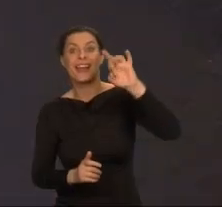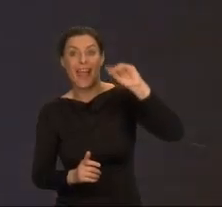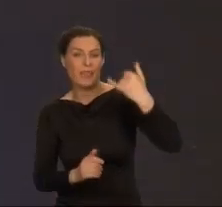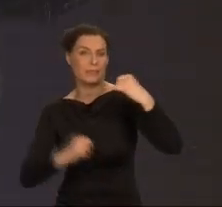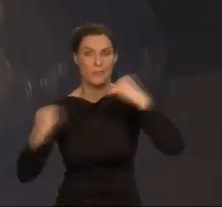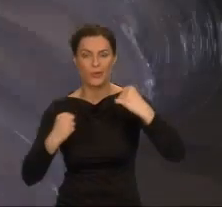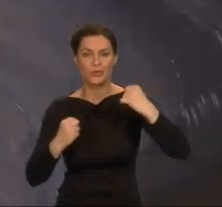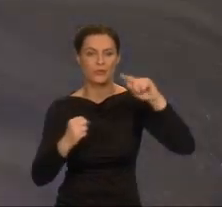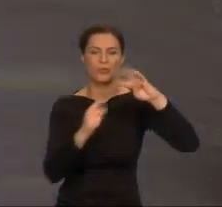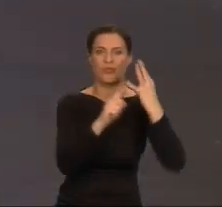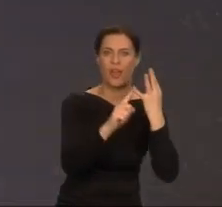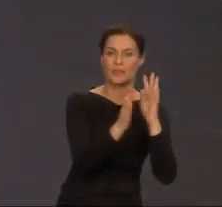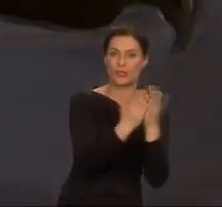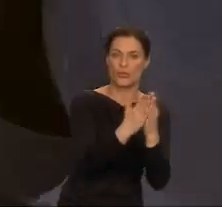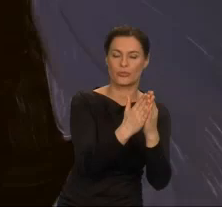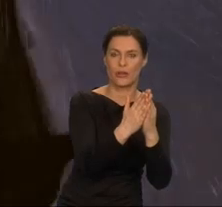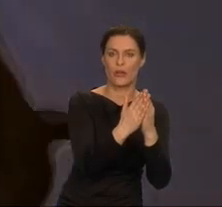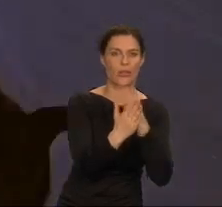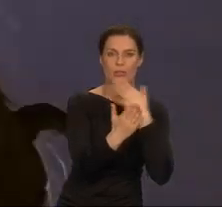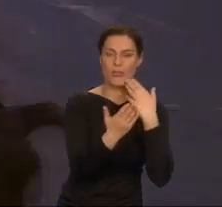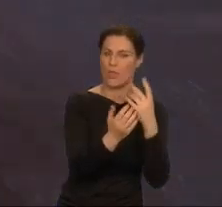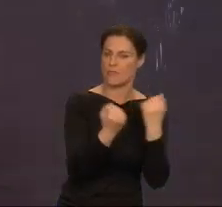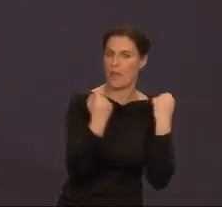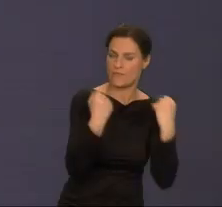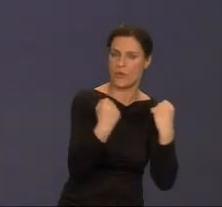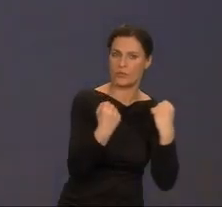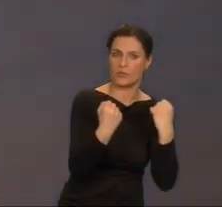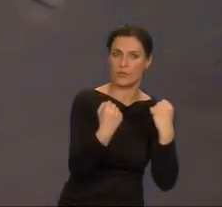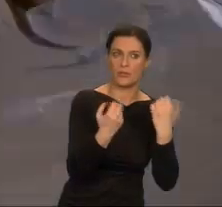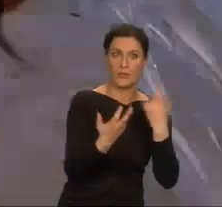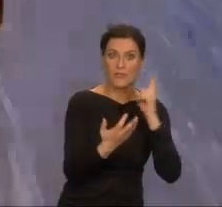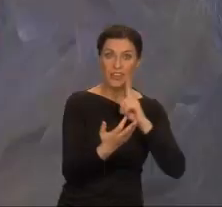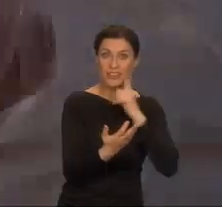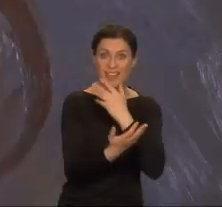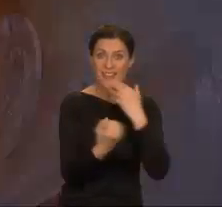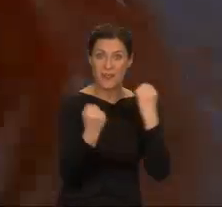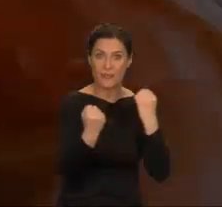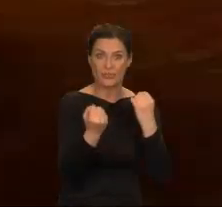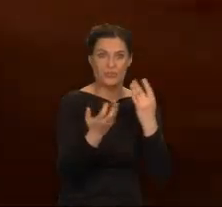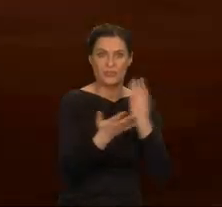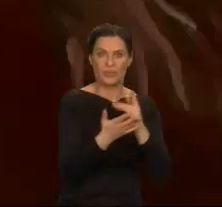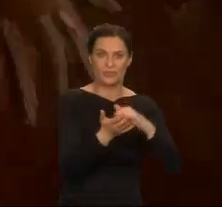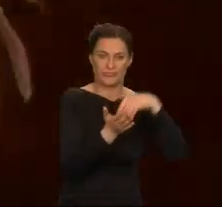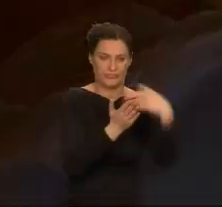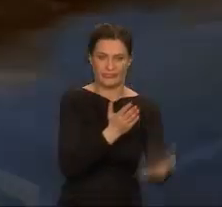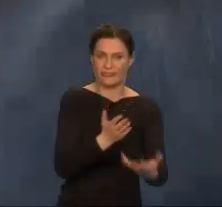A pozbawienie mocy bohatera mężczyzny wydaje się jego degradacją.